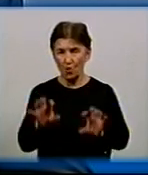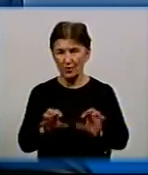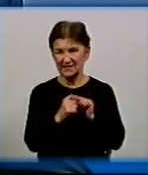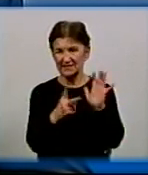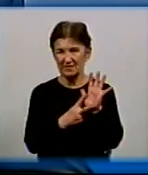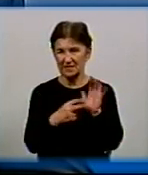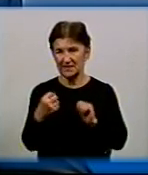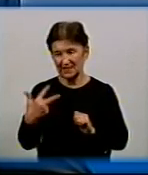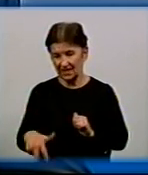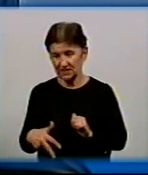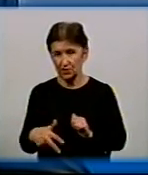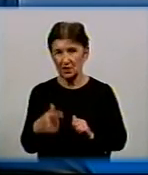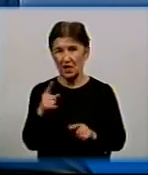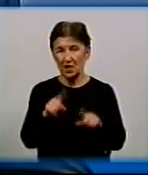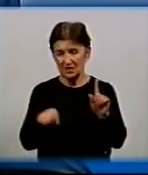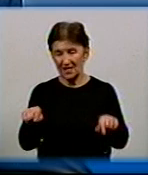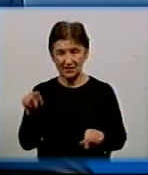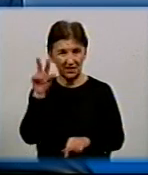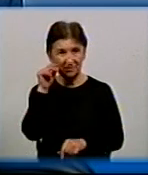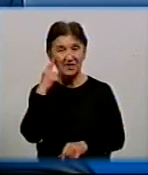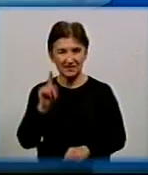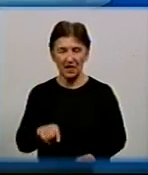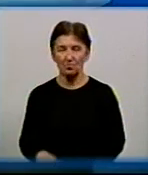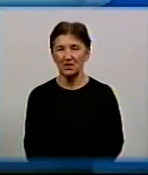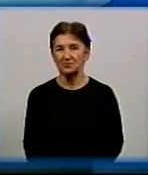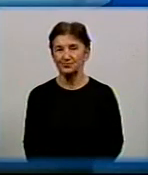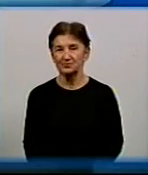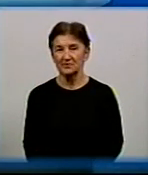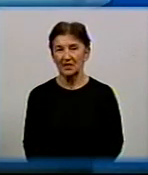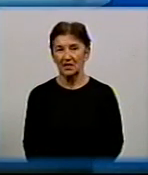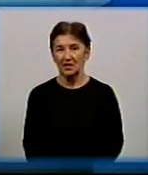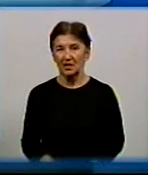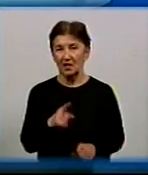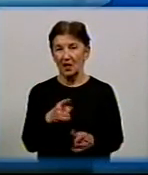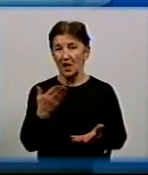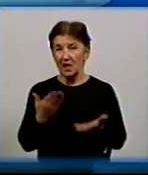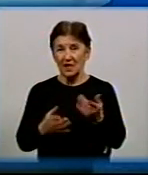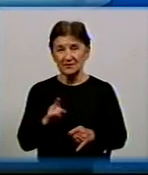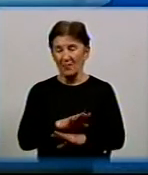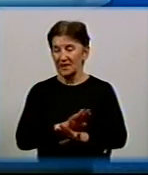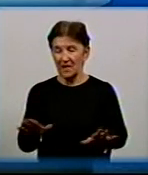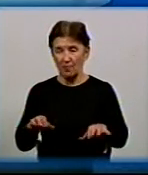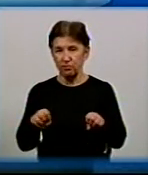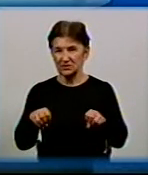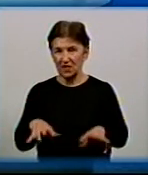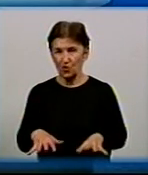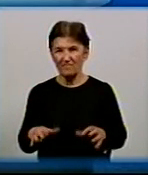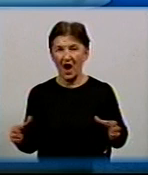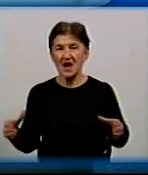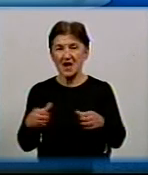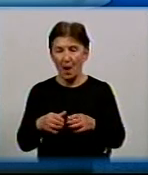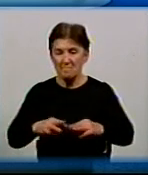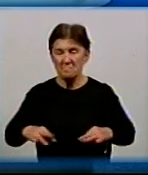практично деякі цифри ми вже знаємо. Якби не постанова Кабміну про зміну рівня